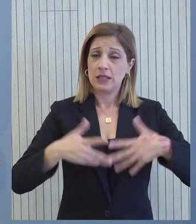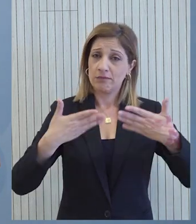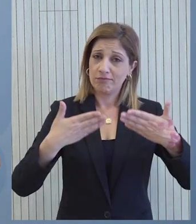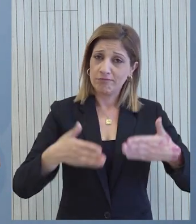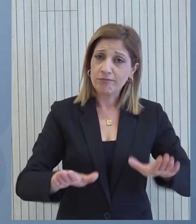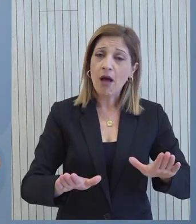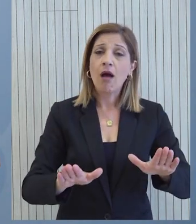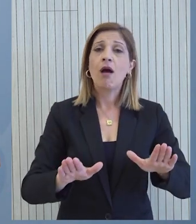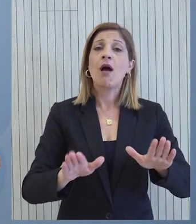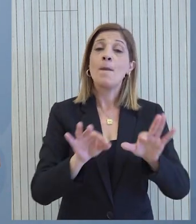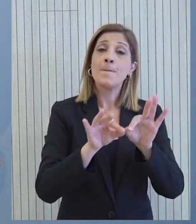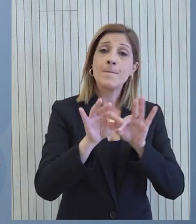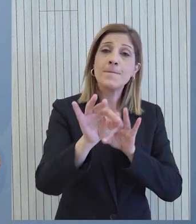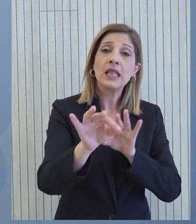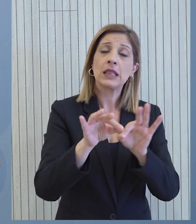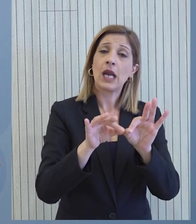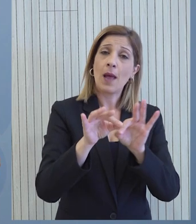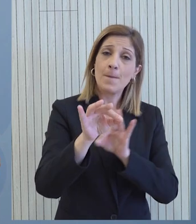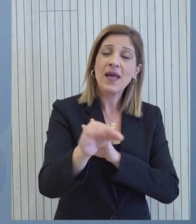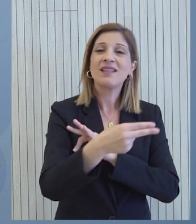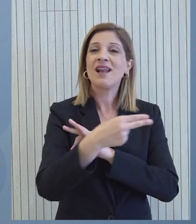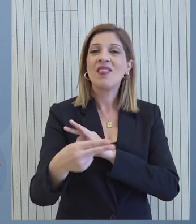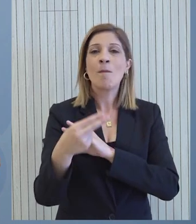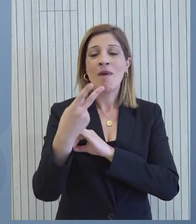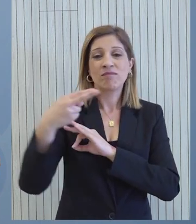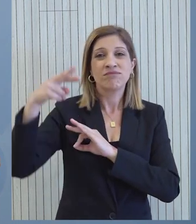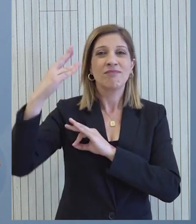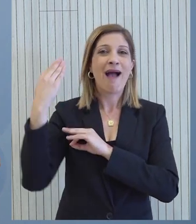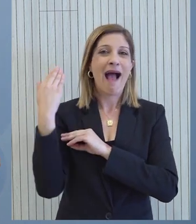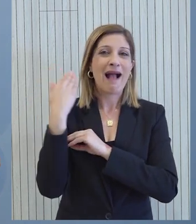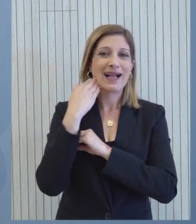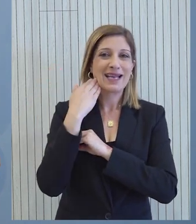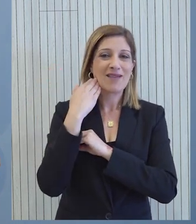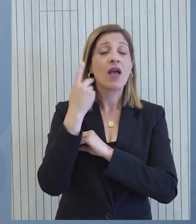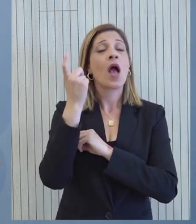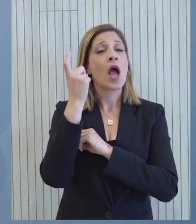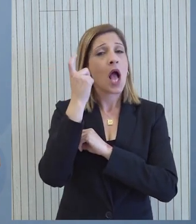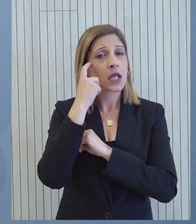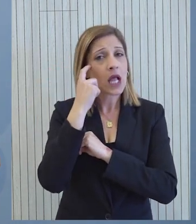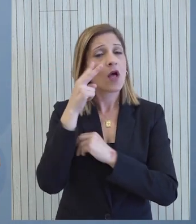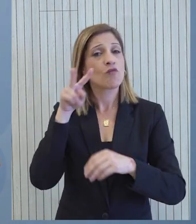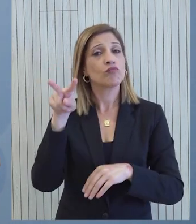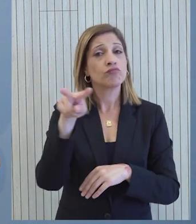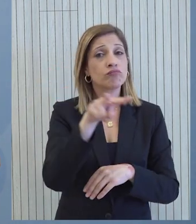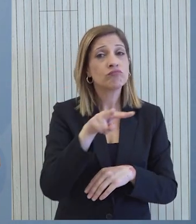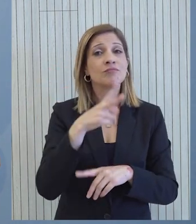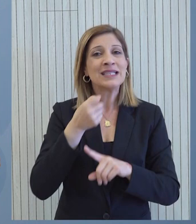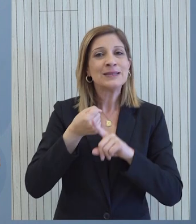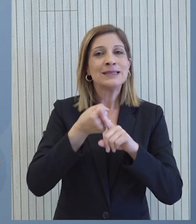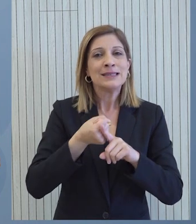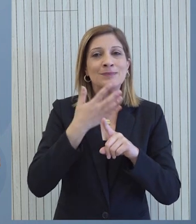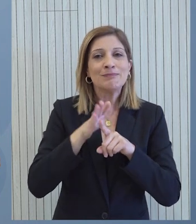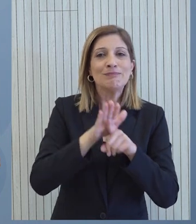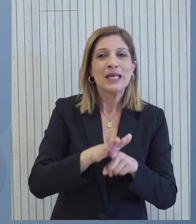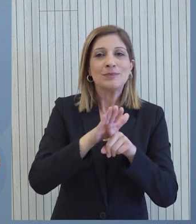λάβει μέτρα για την αντιμετώπιση των επιπτώσεων της ακρίβειας κατανοούμε τις υψηλές πιέσεις που δέχονται